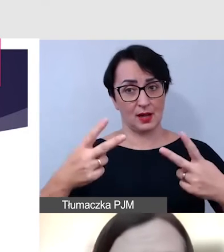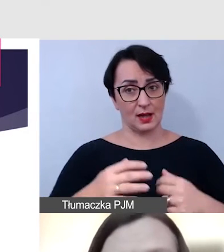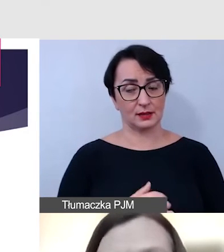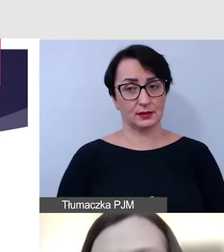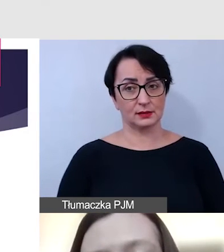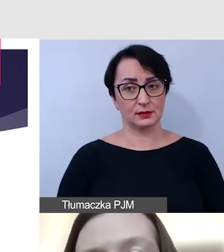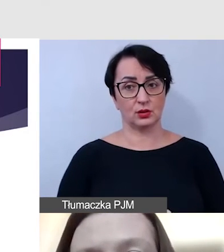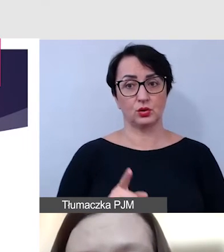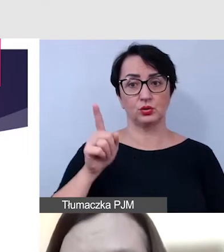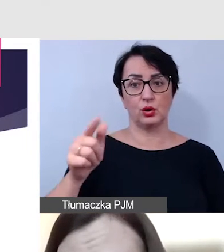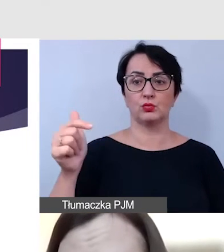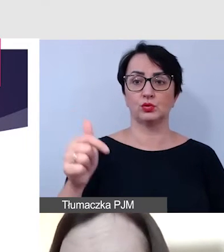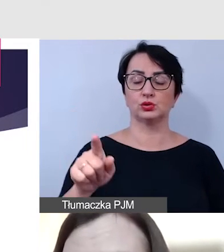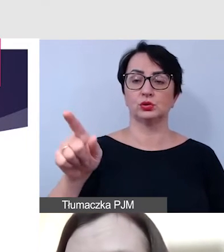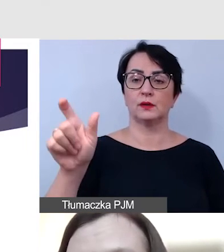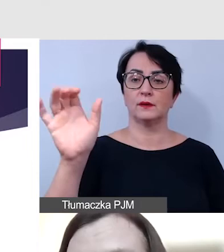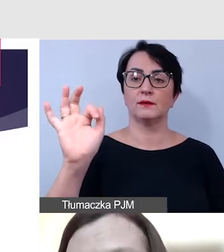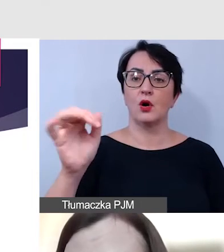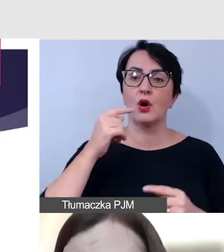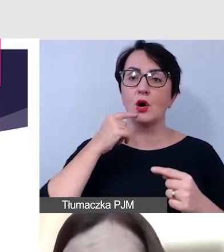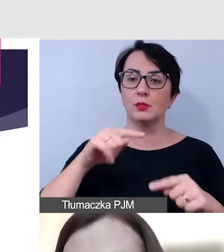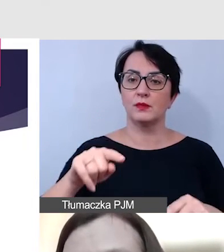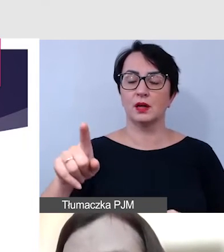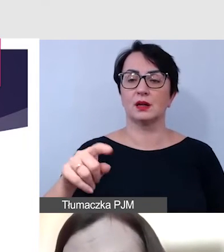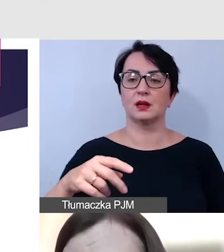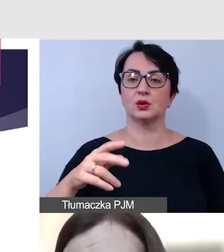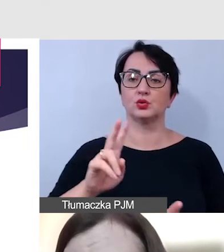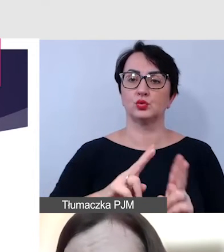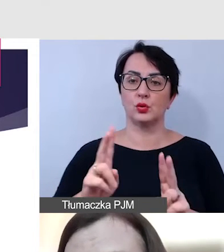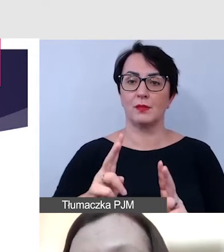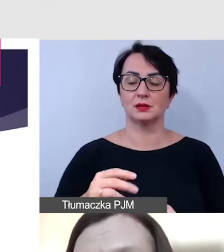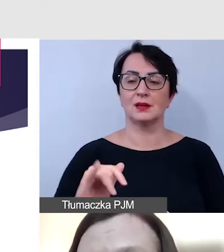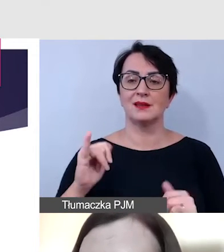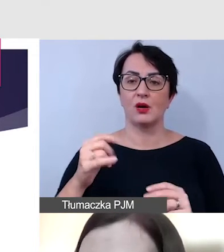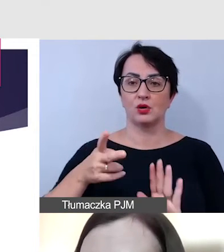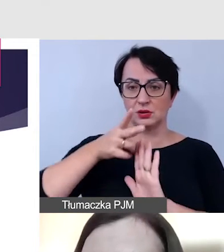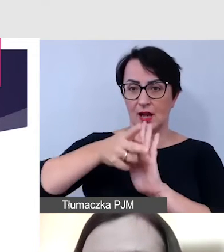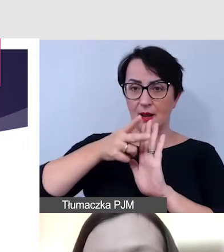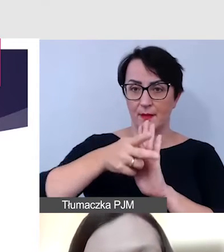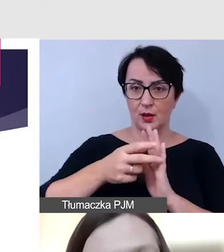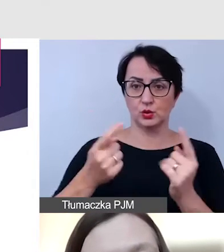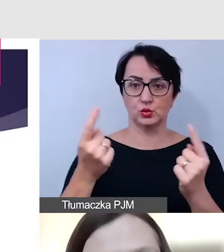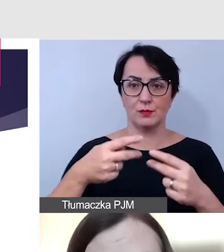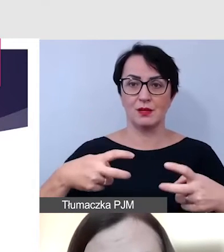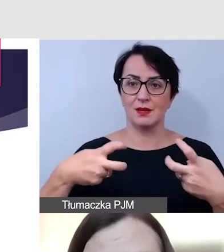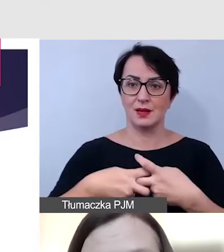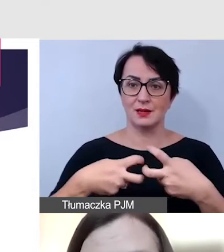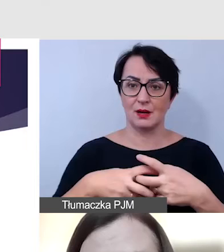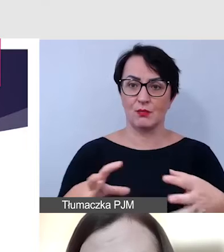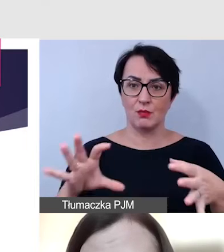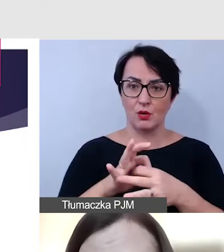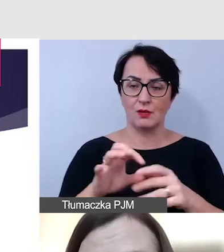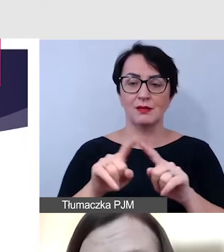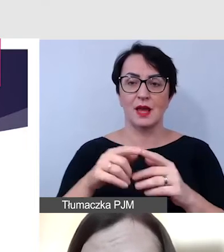po stronie tłumacza jest odpowiednia jakość kamery, świetne łącze internetowe i tło, które pozwoli na wycinanie